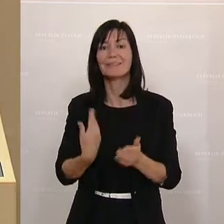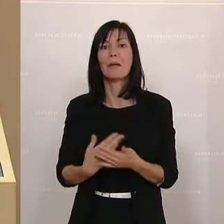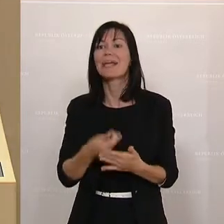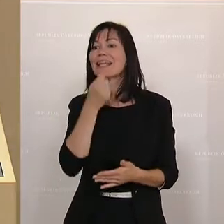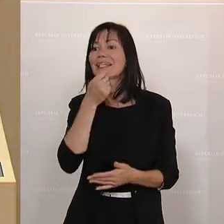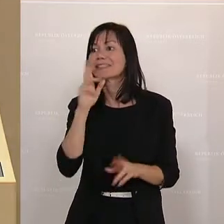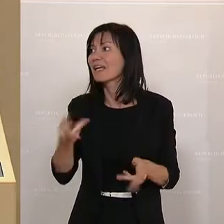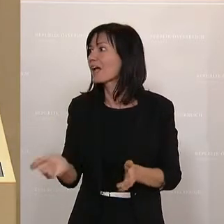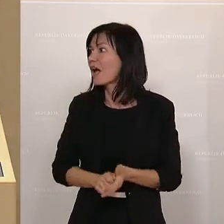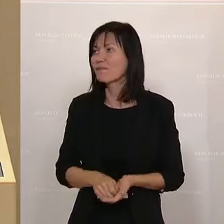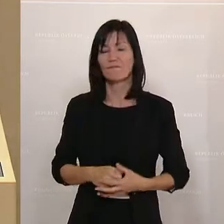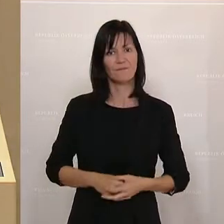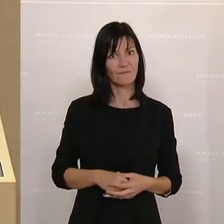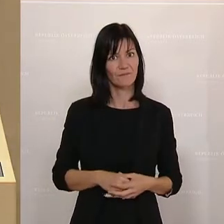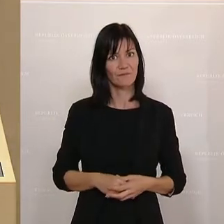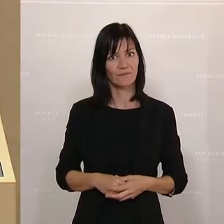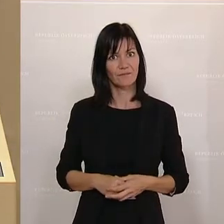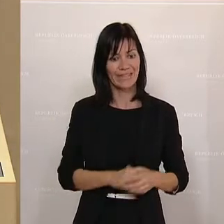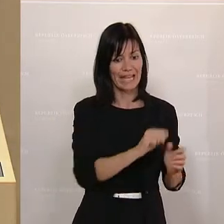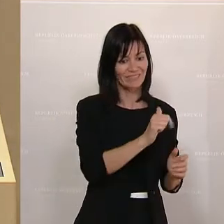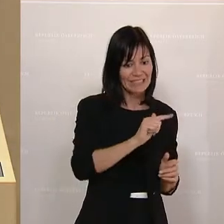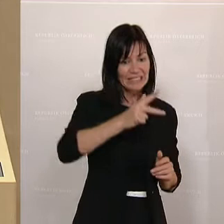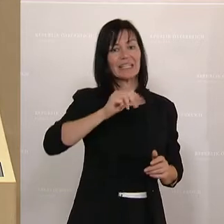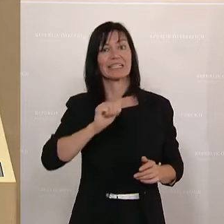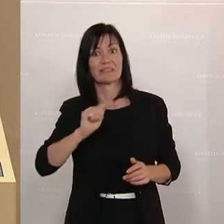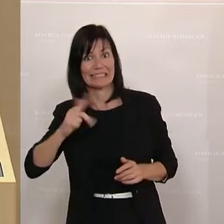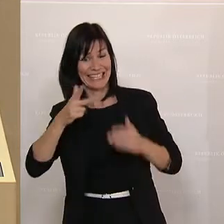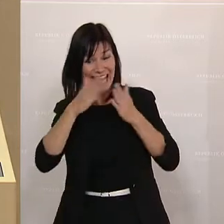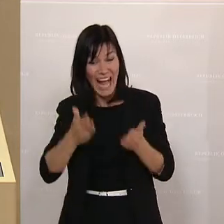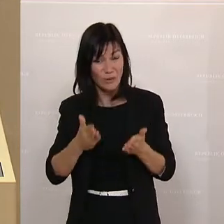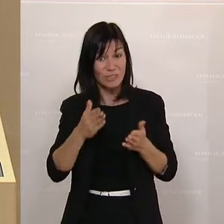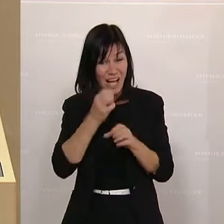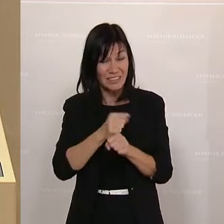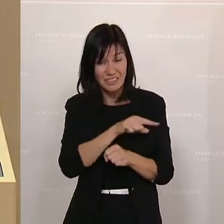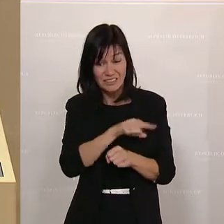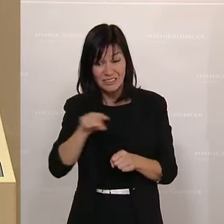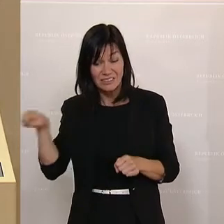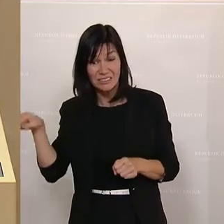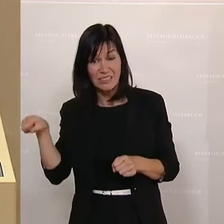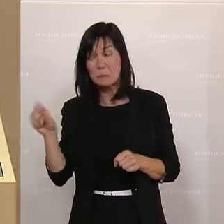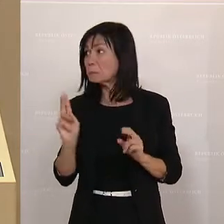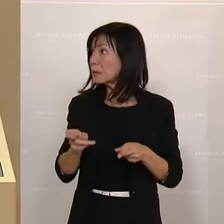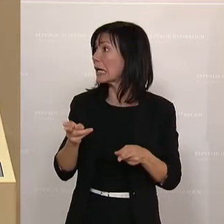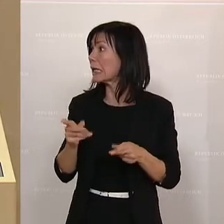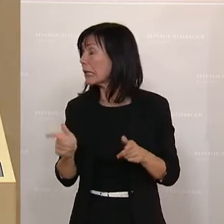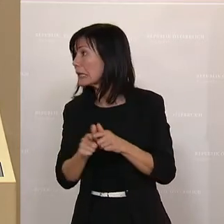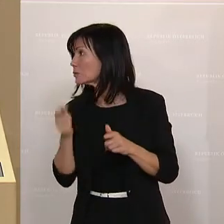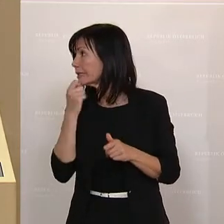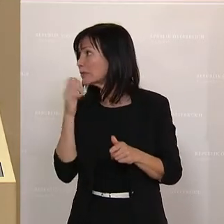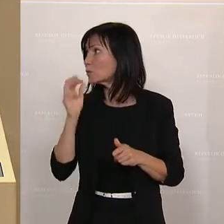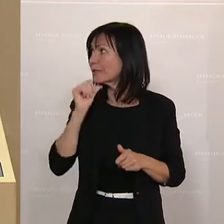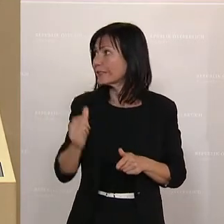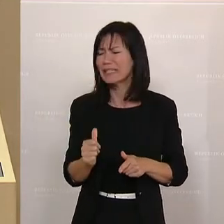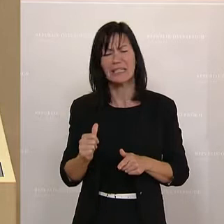leisten zu können. Jeder dritte Haushalt, ob man essen kann oder nicht, das ist eine dramatische Entwicklung